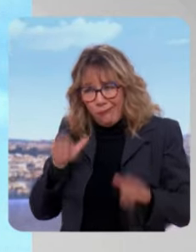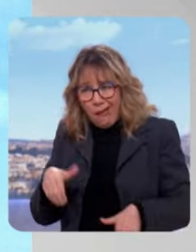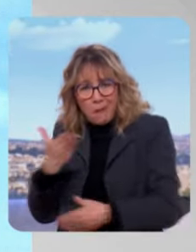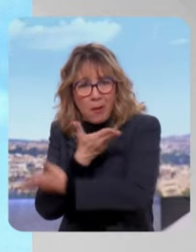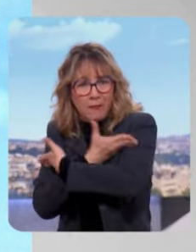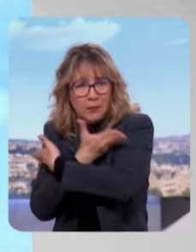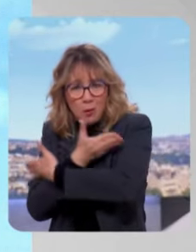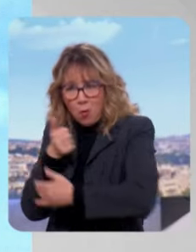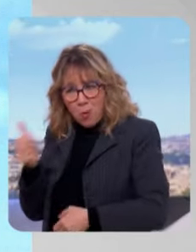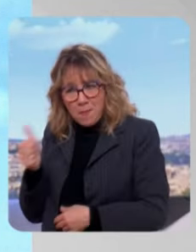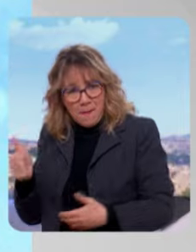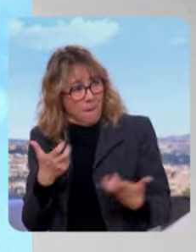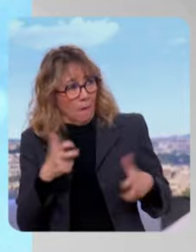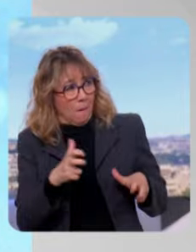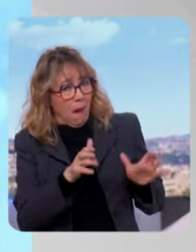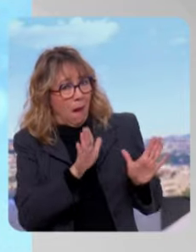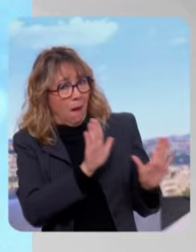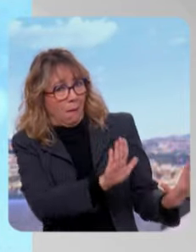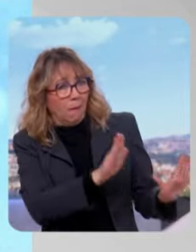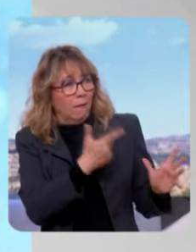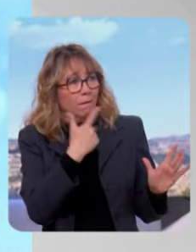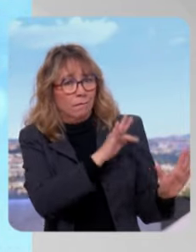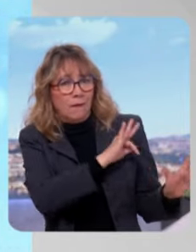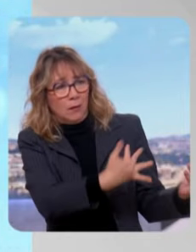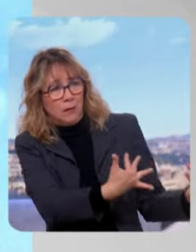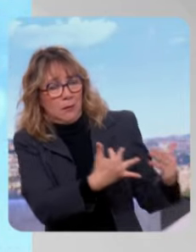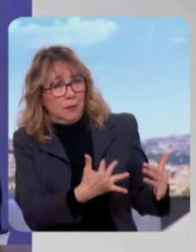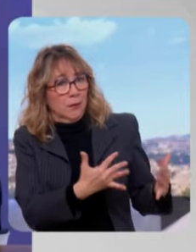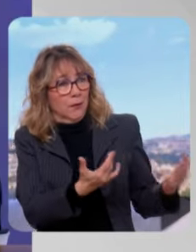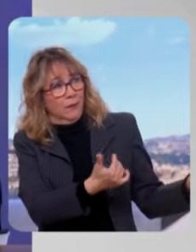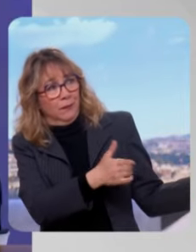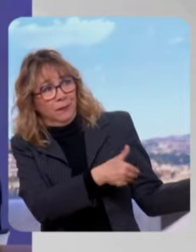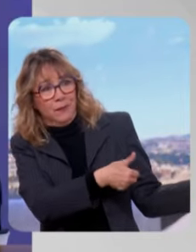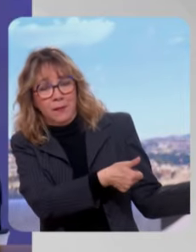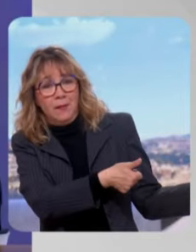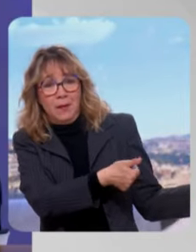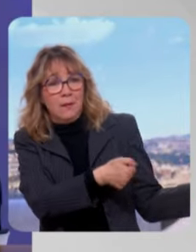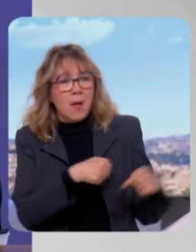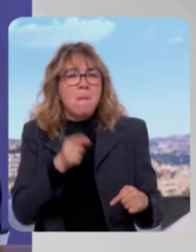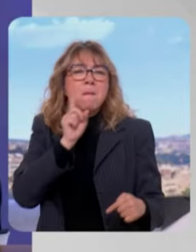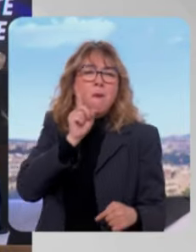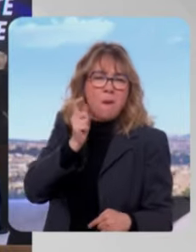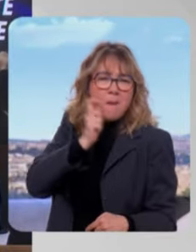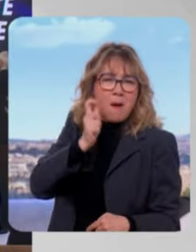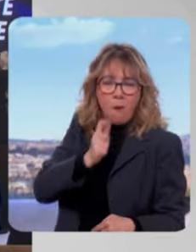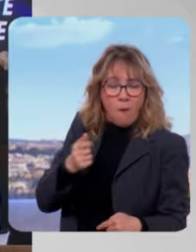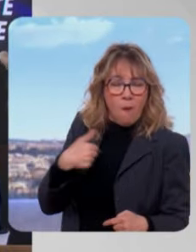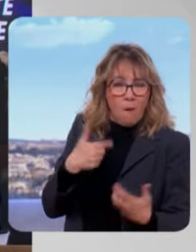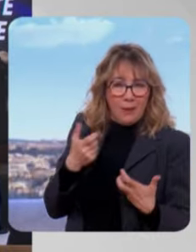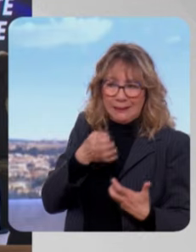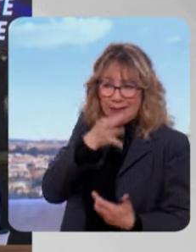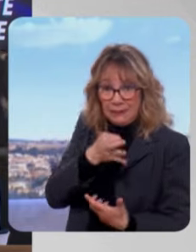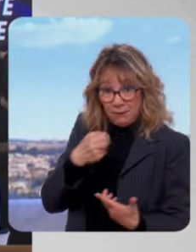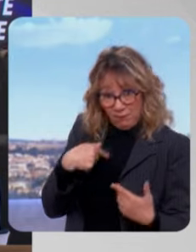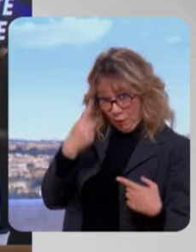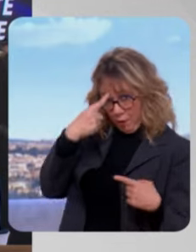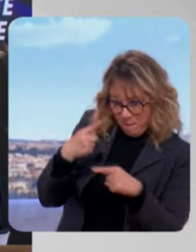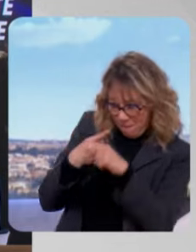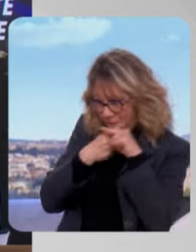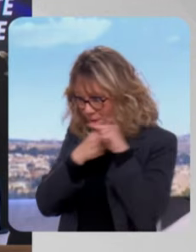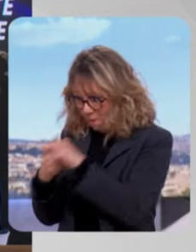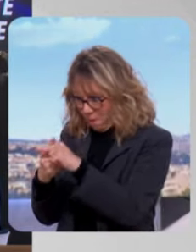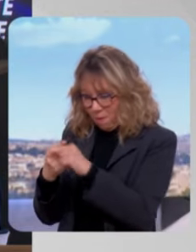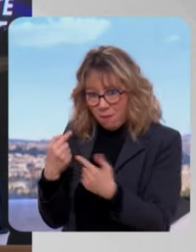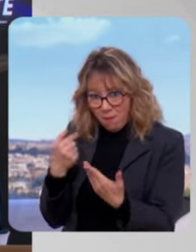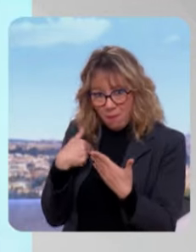voulait pas d'envoi de troupes françaises sur le front ukrainien. Pourquoi il dit ça ? Il dit ça parce qu'il veut focaliser le débat européen sur un sujet qui n'est pas un